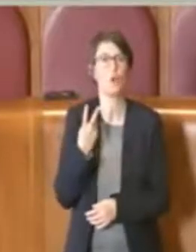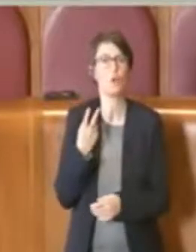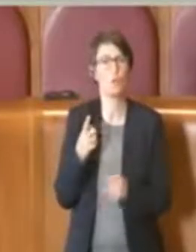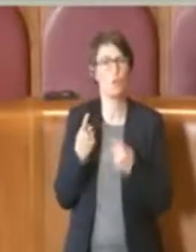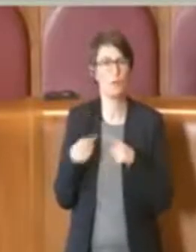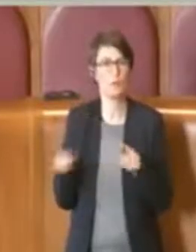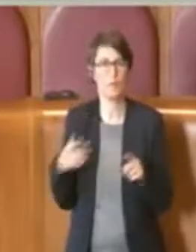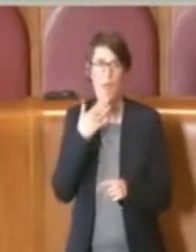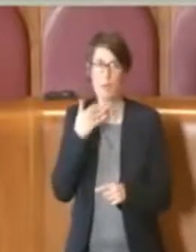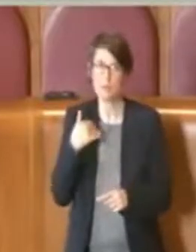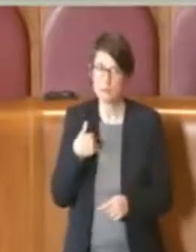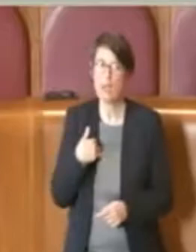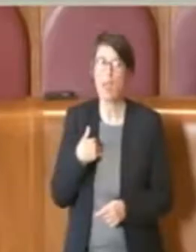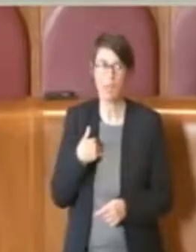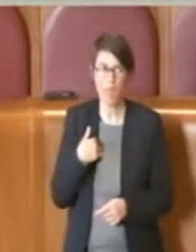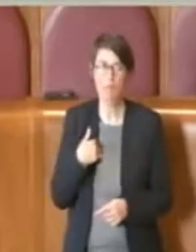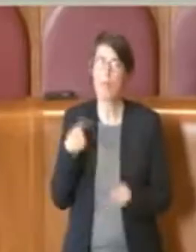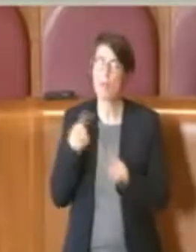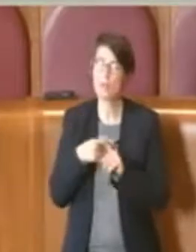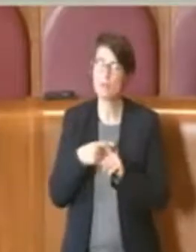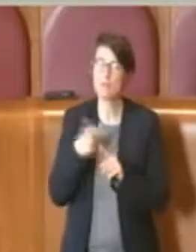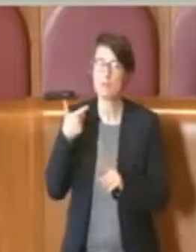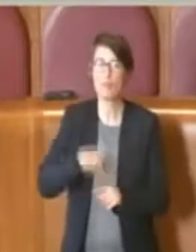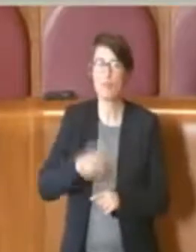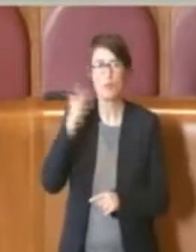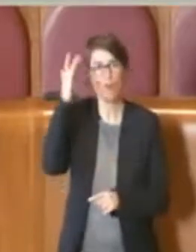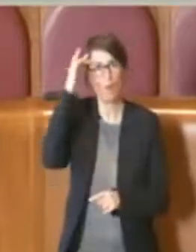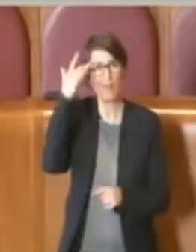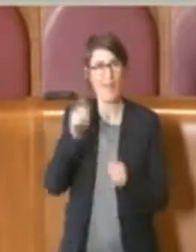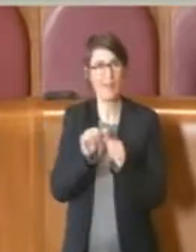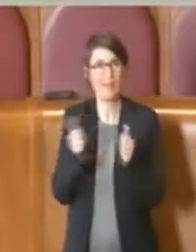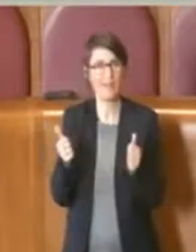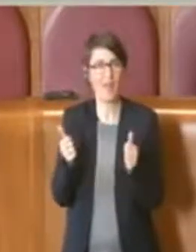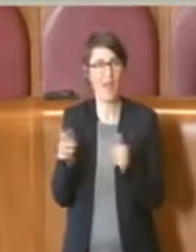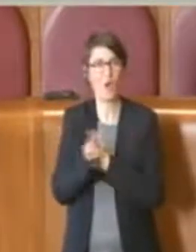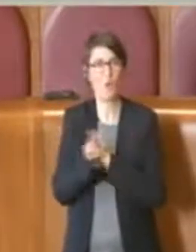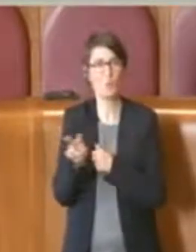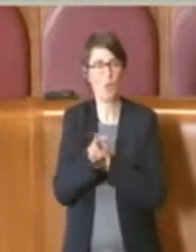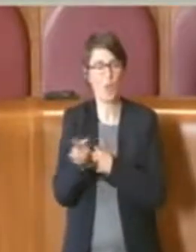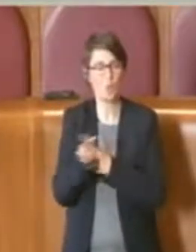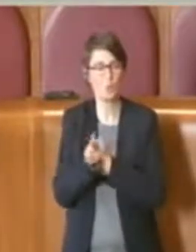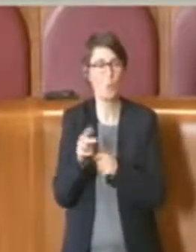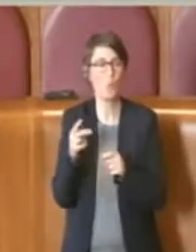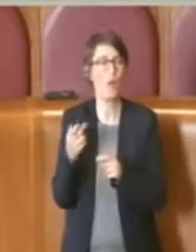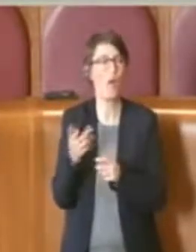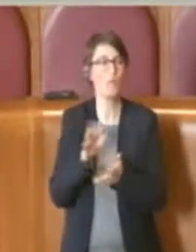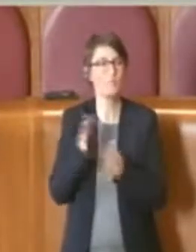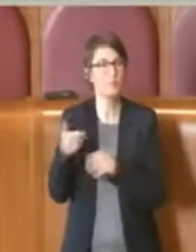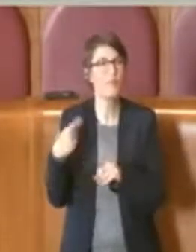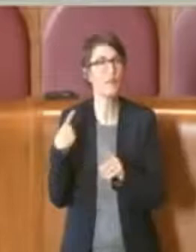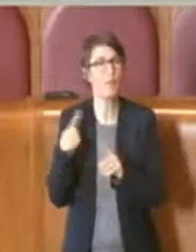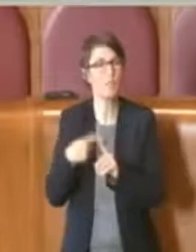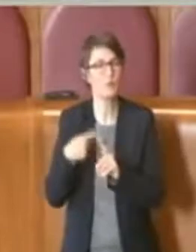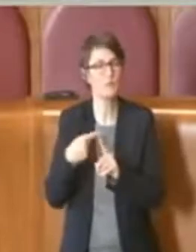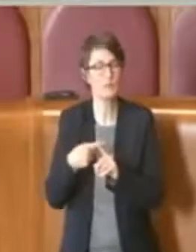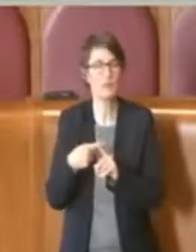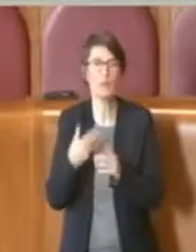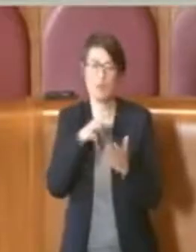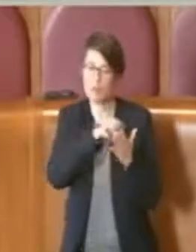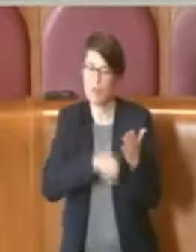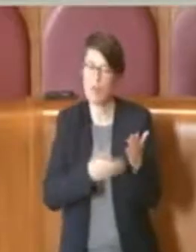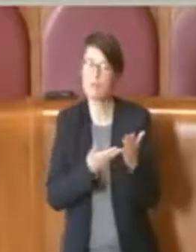perché due forme mentis diverse sono state assolutamente positive per ottenere un buon regolamento.